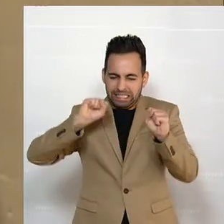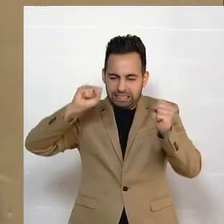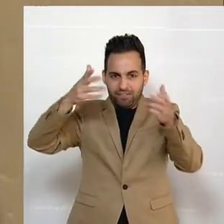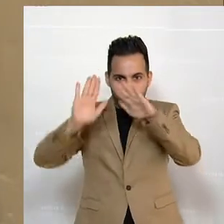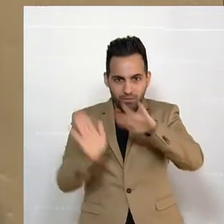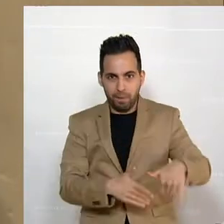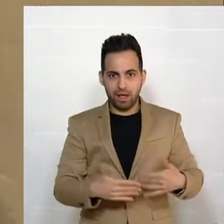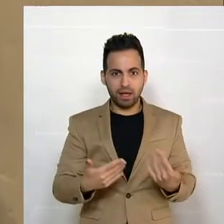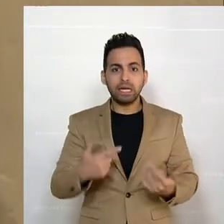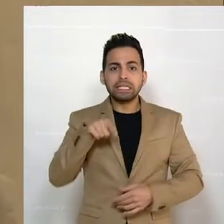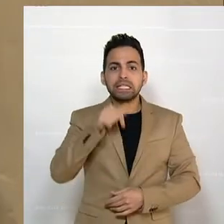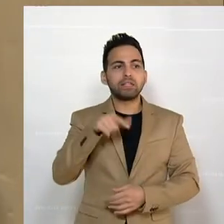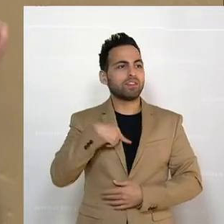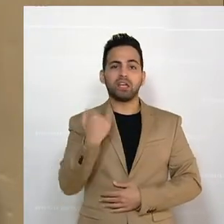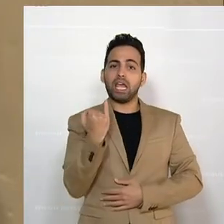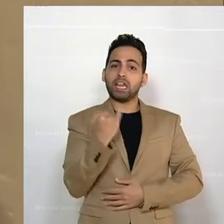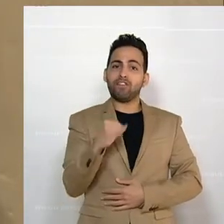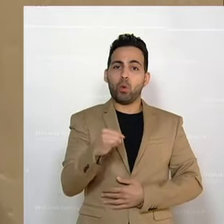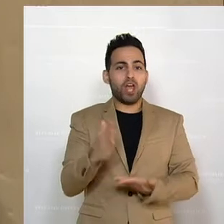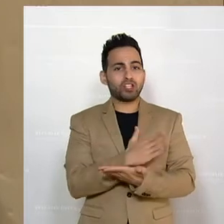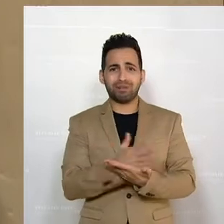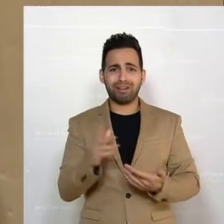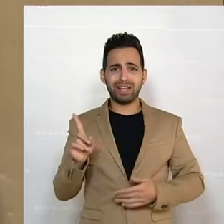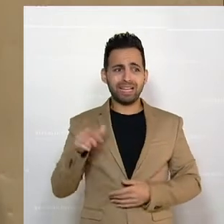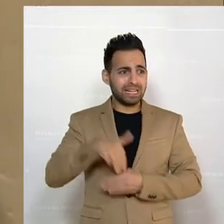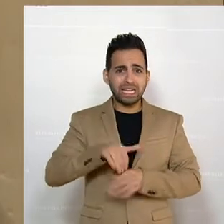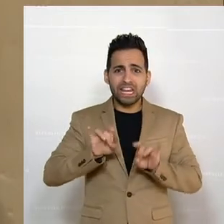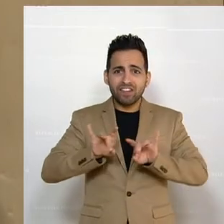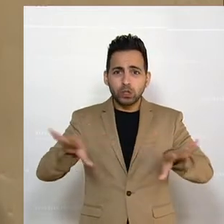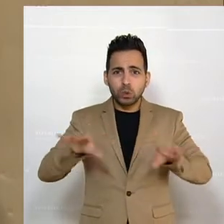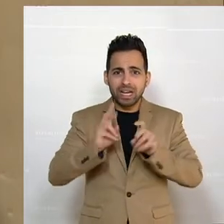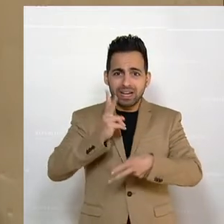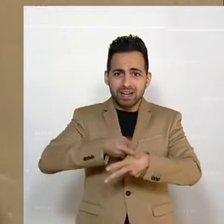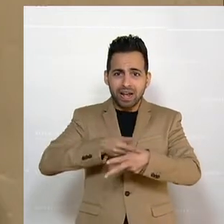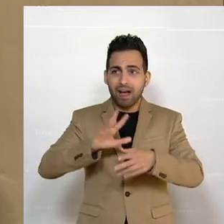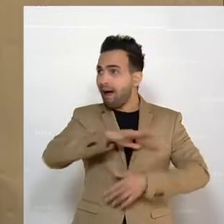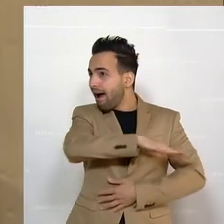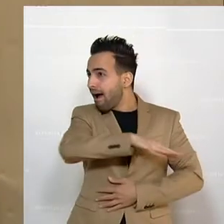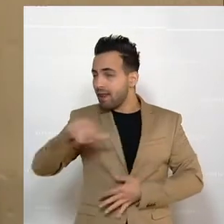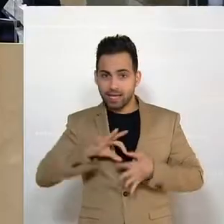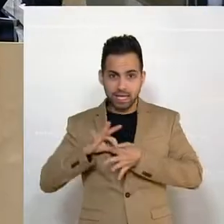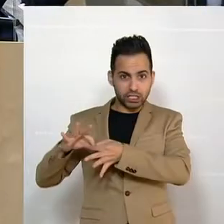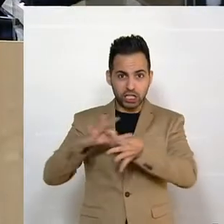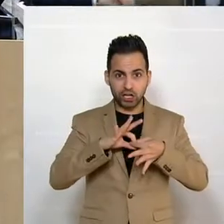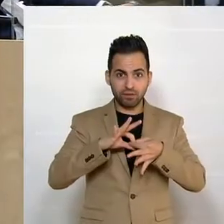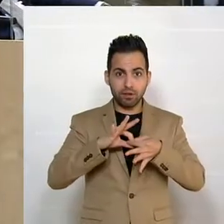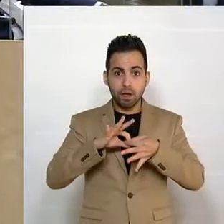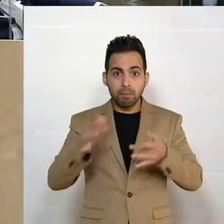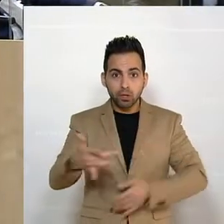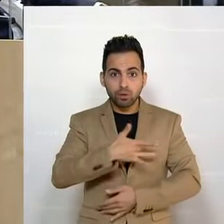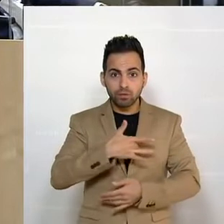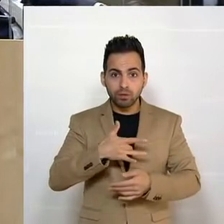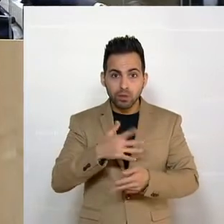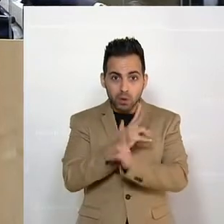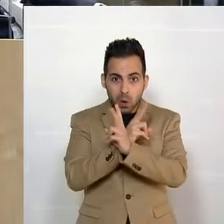sonst niemand betrifft. Das ist eine Infektionskrankheit, die die ganze Gesellschaft betrifft und zwar weltweit. Und ich